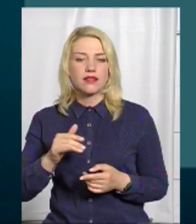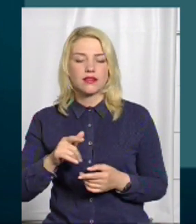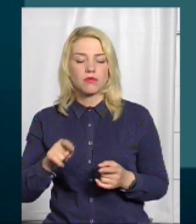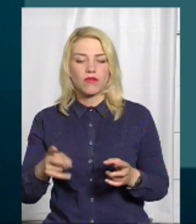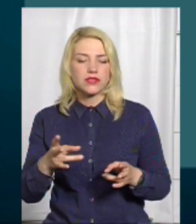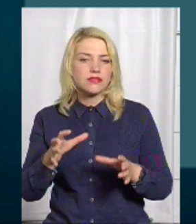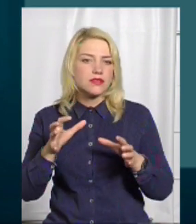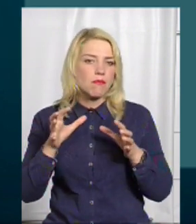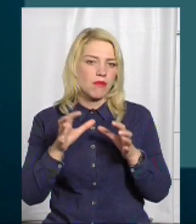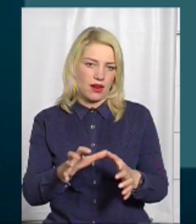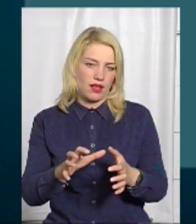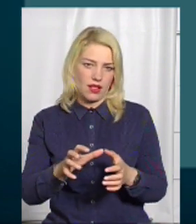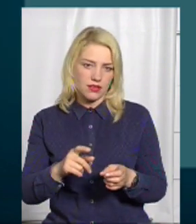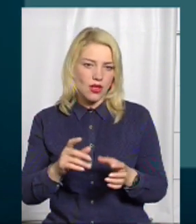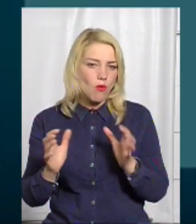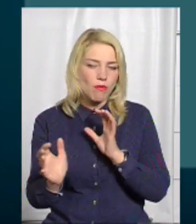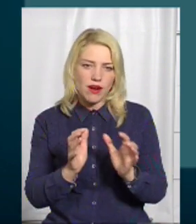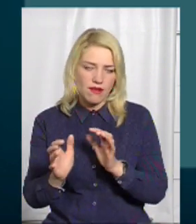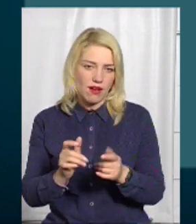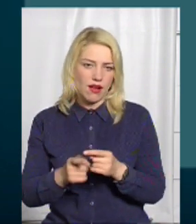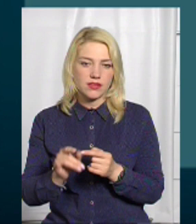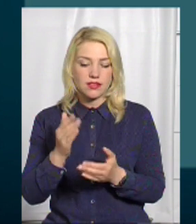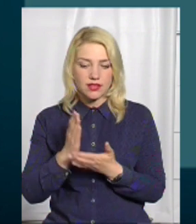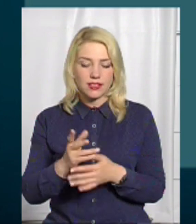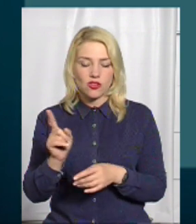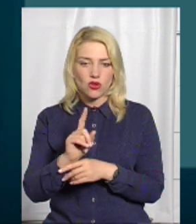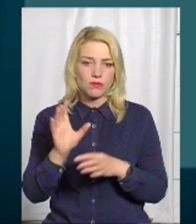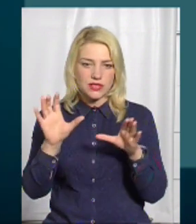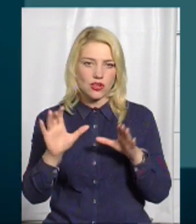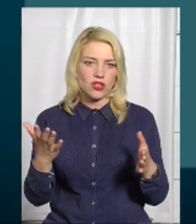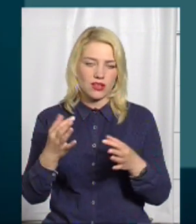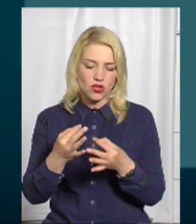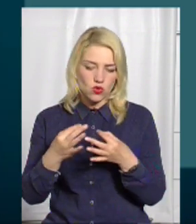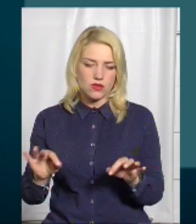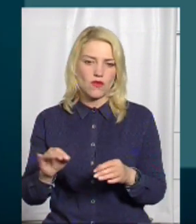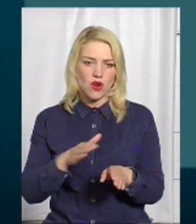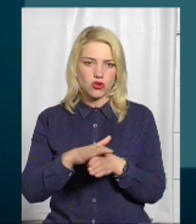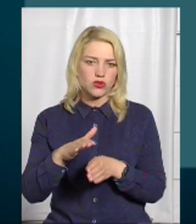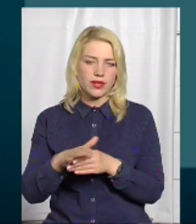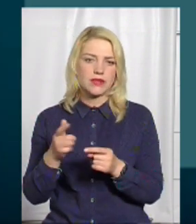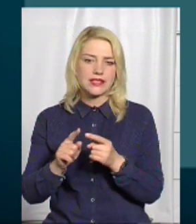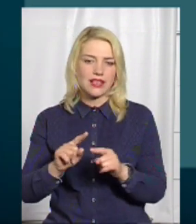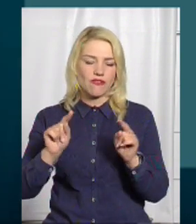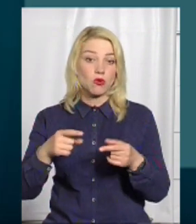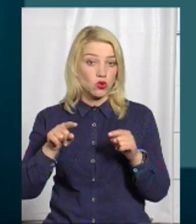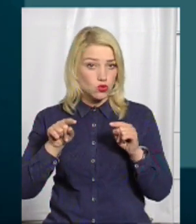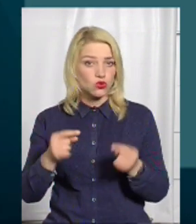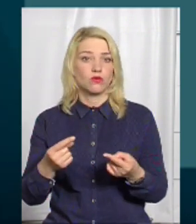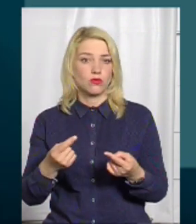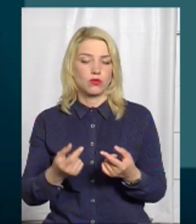зберігати, оберігати. Наразі є норми законодавства, які дозволяють дотримуватися цих вимог. Чому